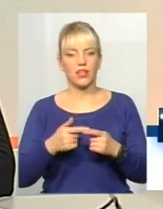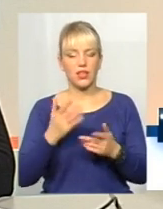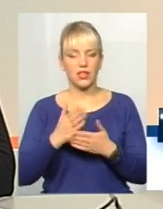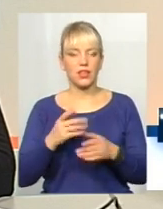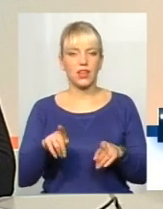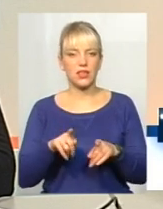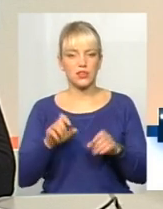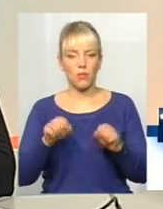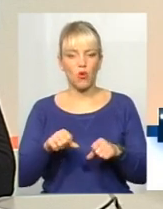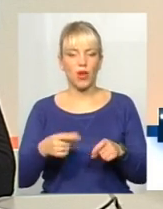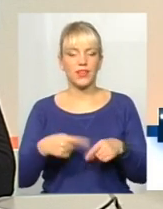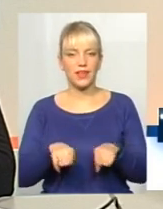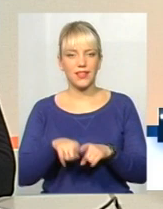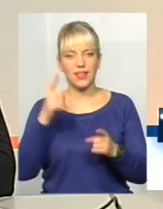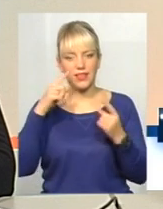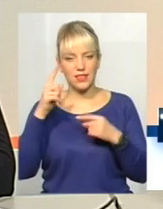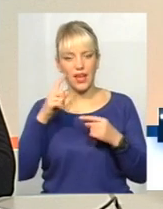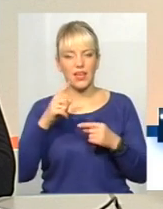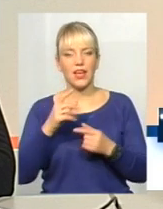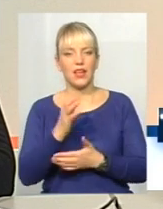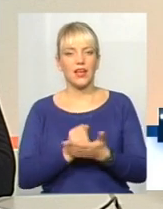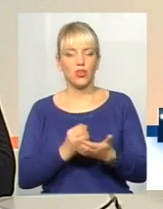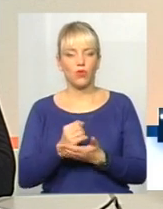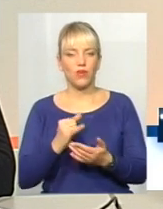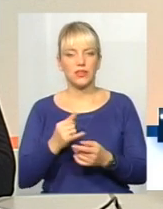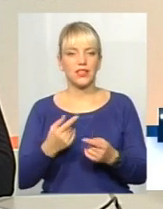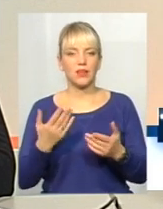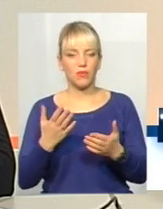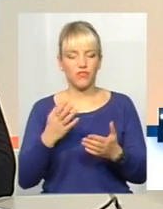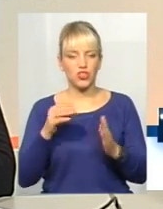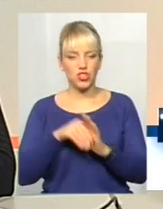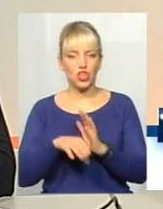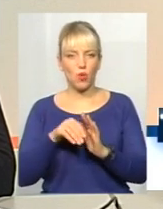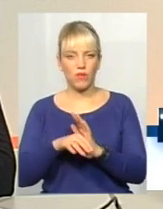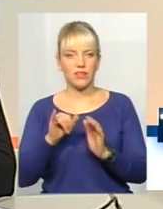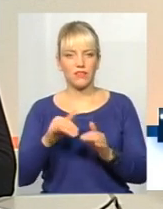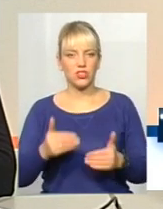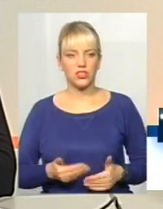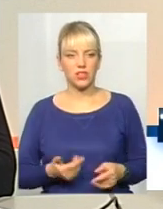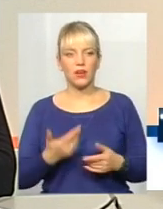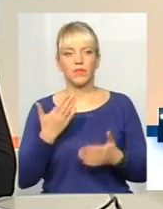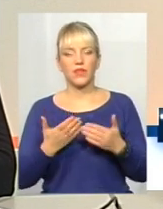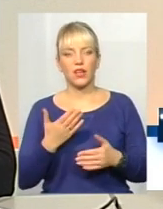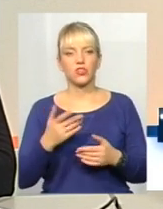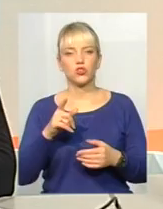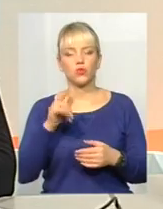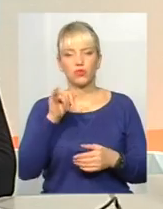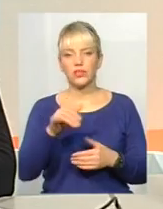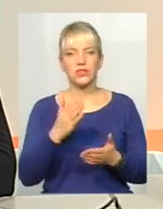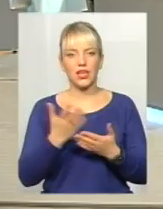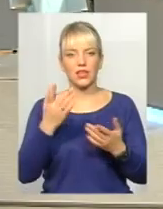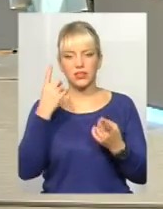важливо бути частинкою їх втілення. Тому навіть якщо виникають ідеї глядачів, що зробити на лінії будинку, зробіть це.